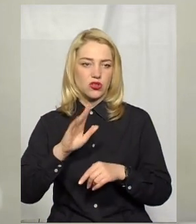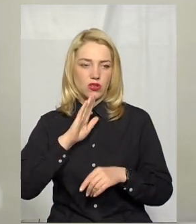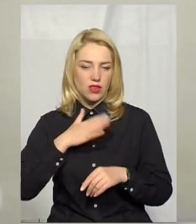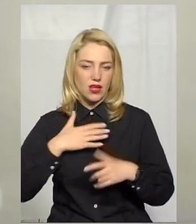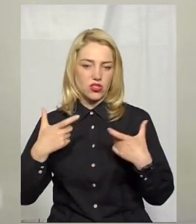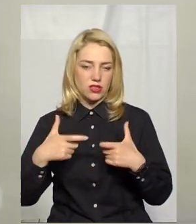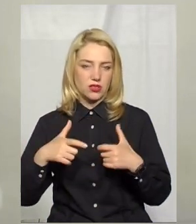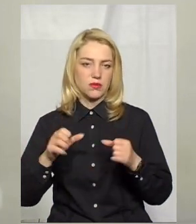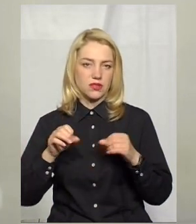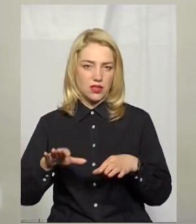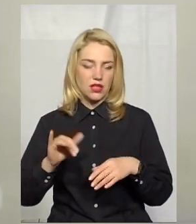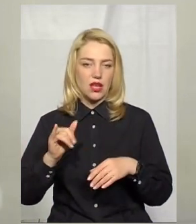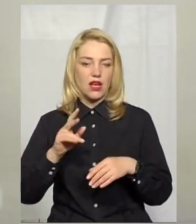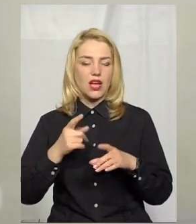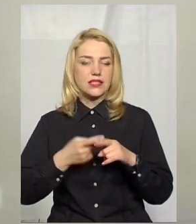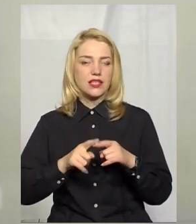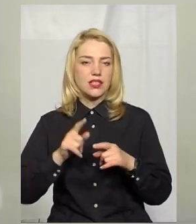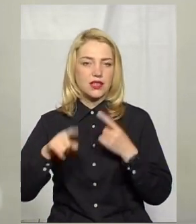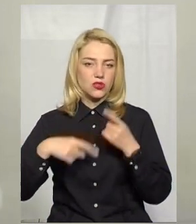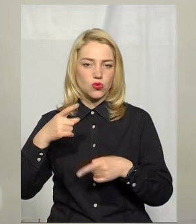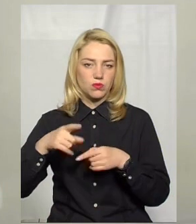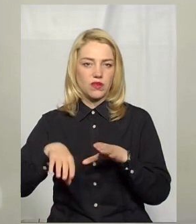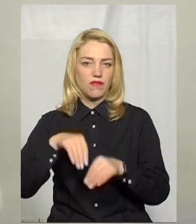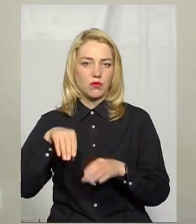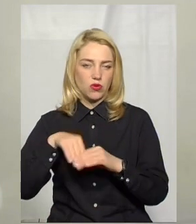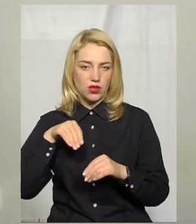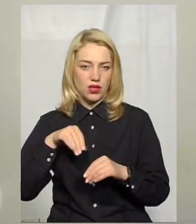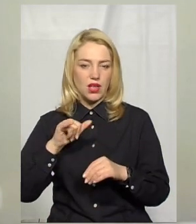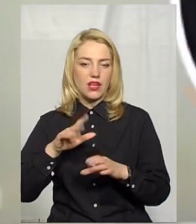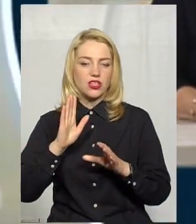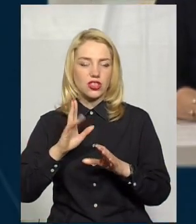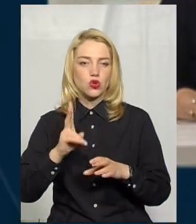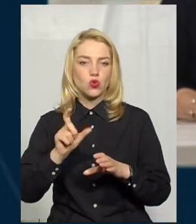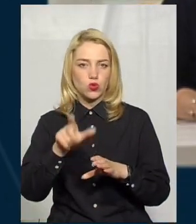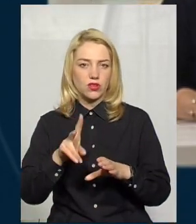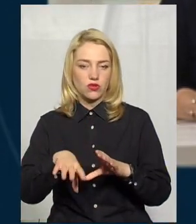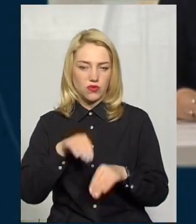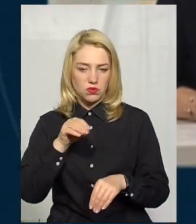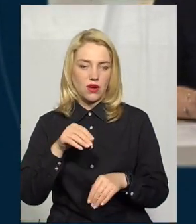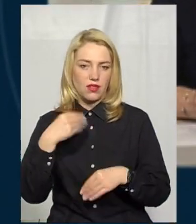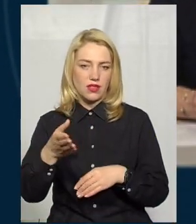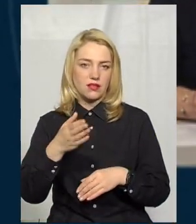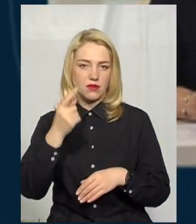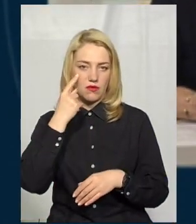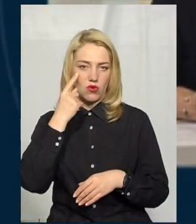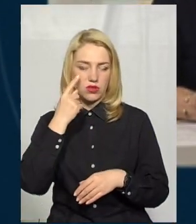І тільки виборець нам поставить реальну оцінку А Як впливає